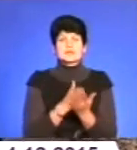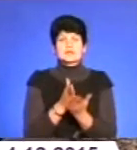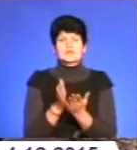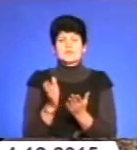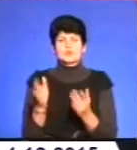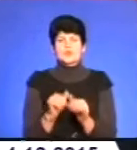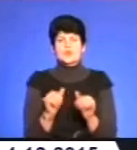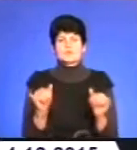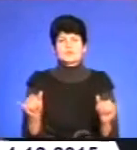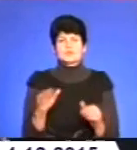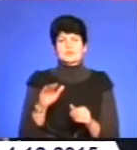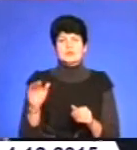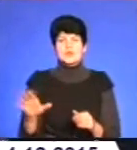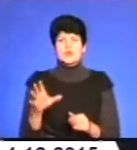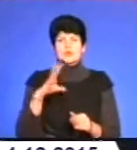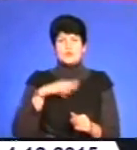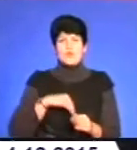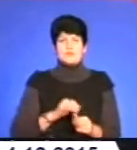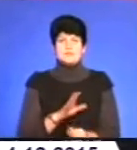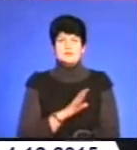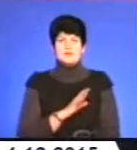вихованців, і про духовне збагачення. Дякую перегляд!